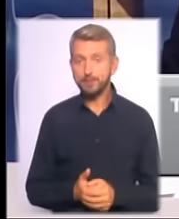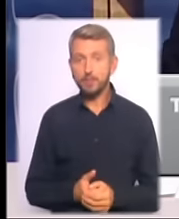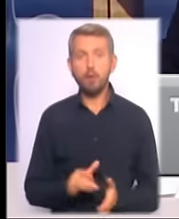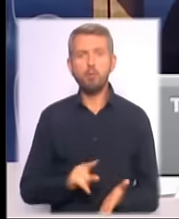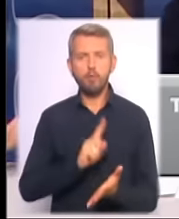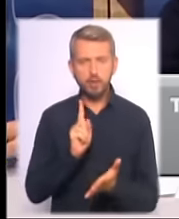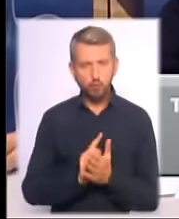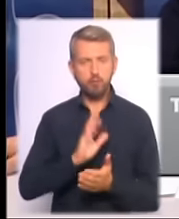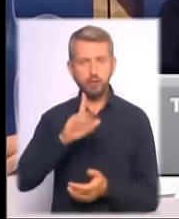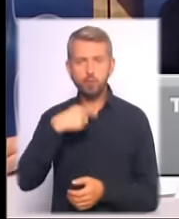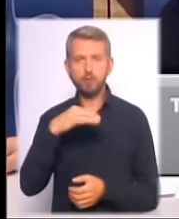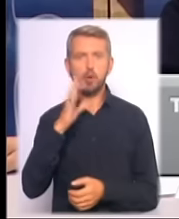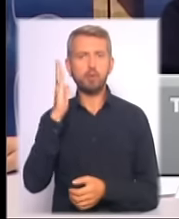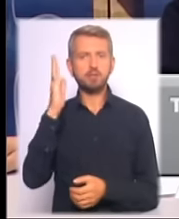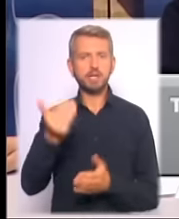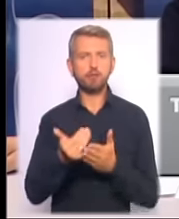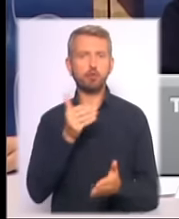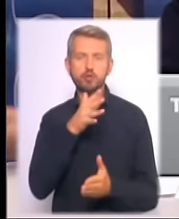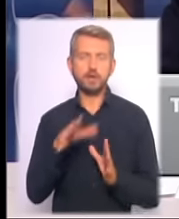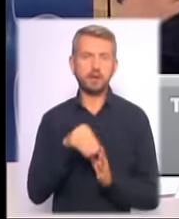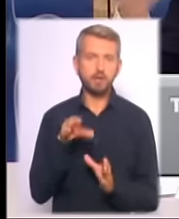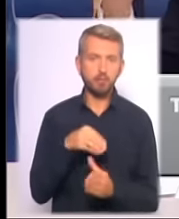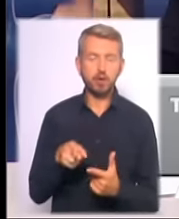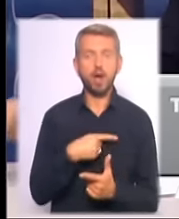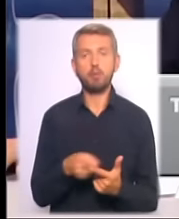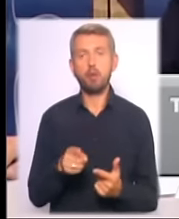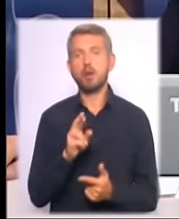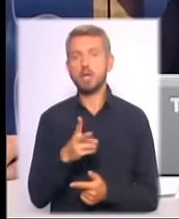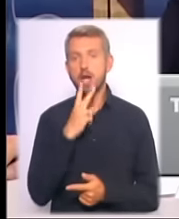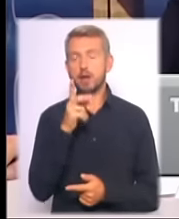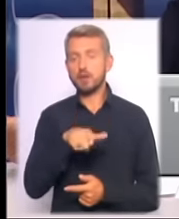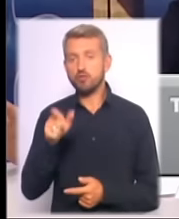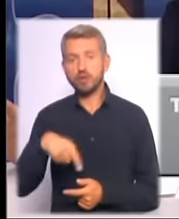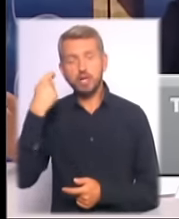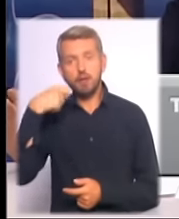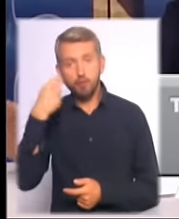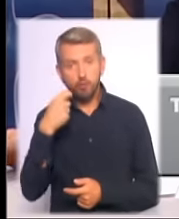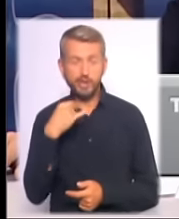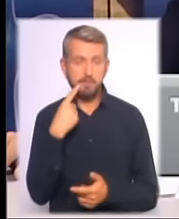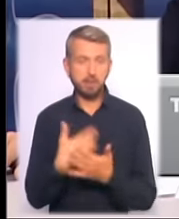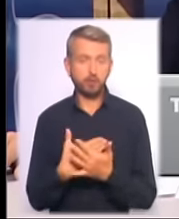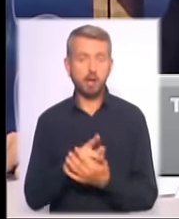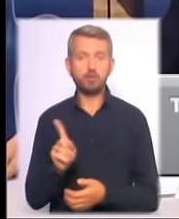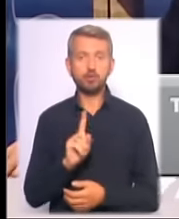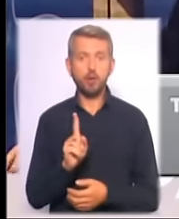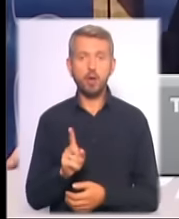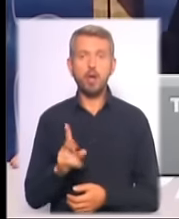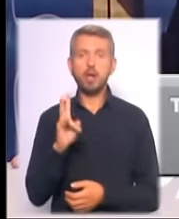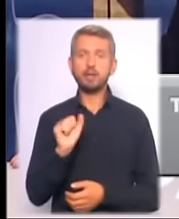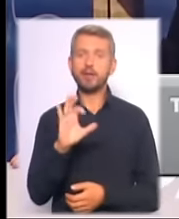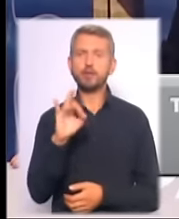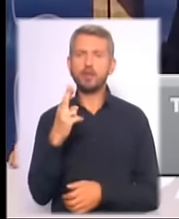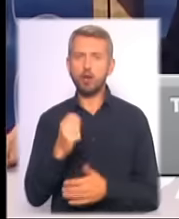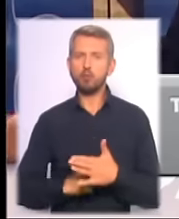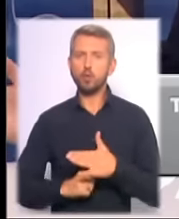поговоримо про перспективу дочасних виборів, або, як от наші глядачі телефонують, і припускають, що на соціальному ґрунті